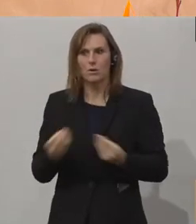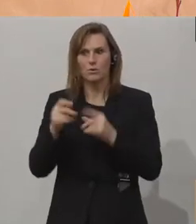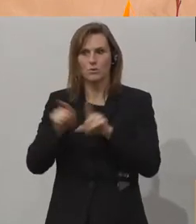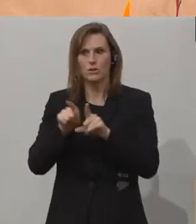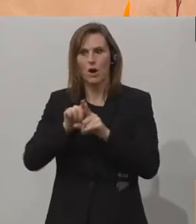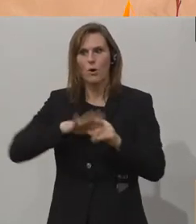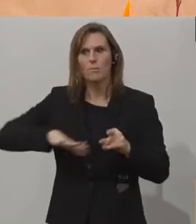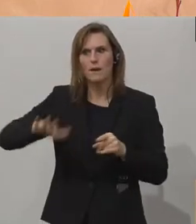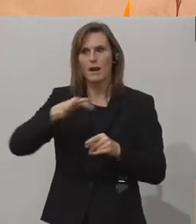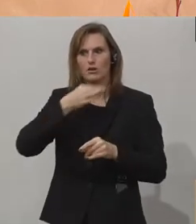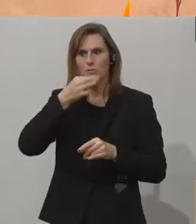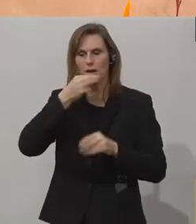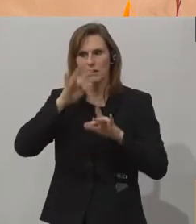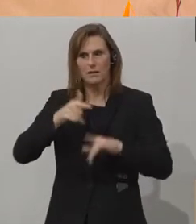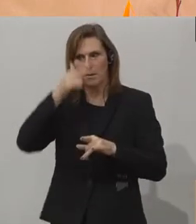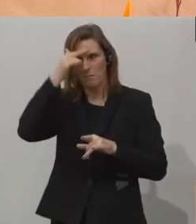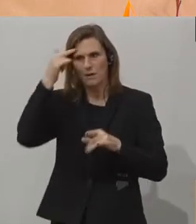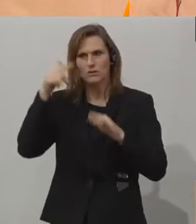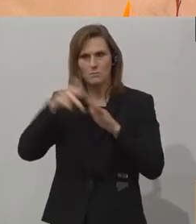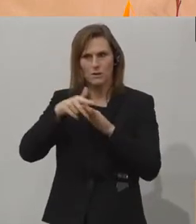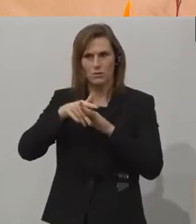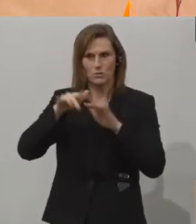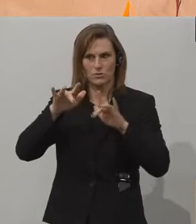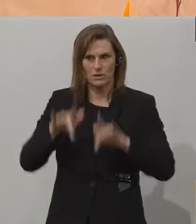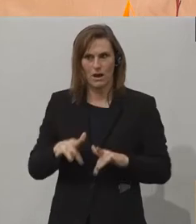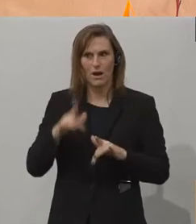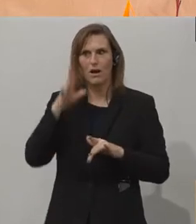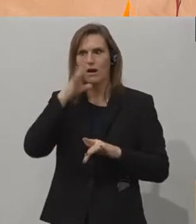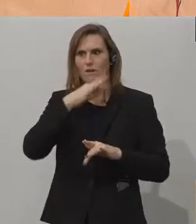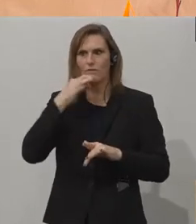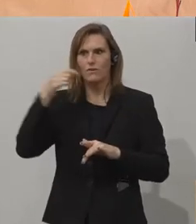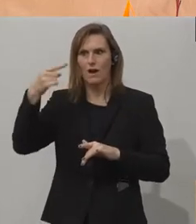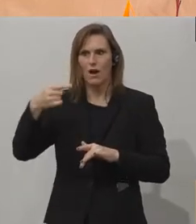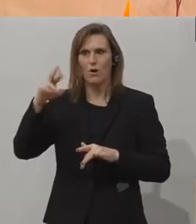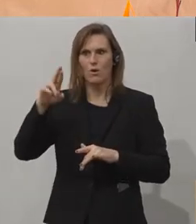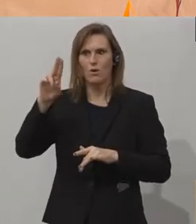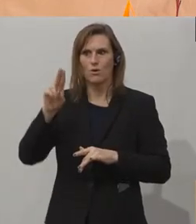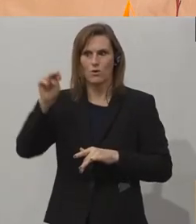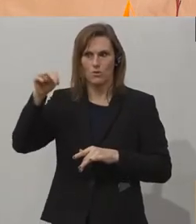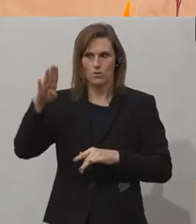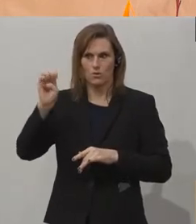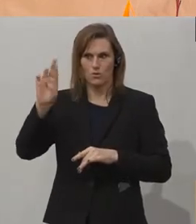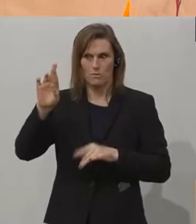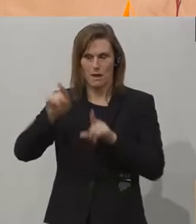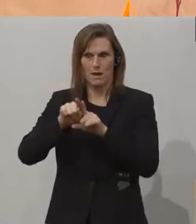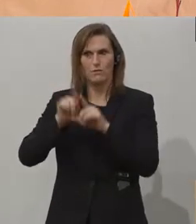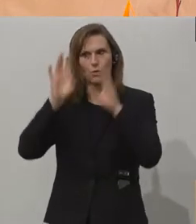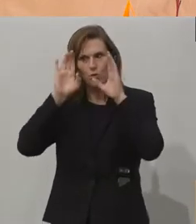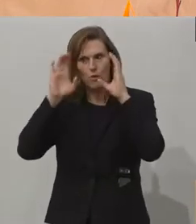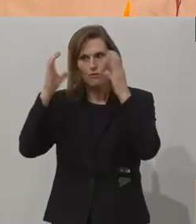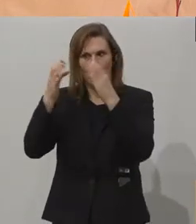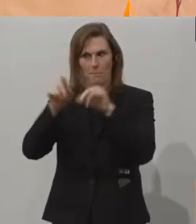Bereichsersprecherinnen für Menschen mit Behinderung. Kira Grünberg, Abgeordnete zum Nationalrat der ÖVP, herzlich willkommen.